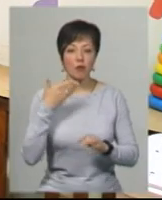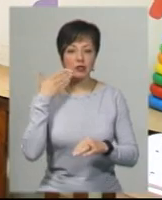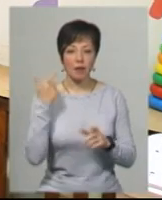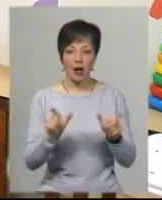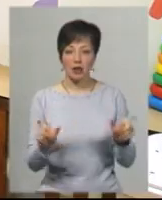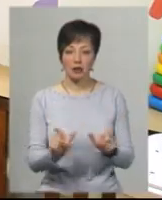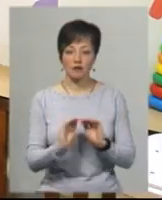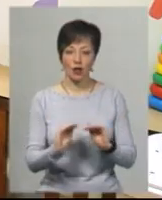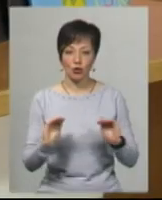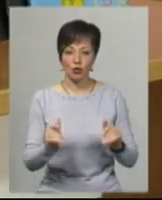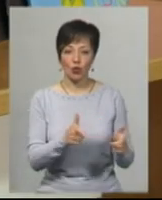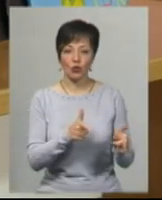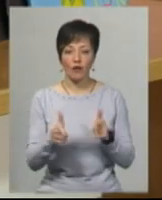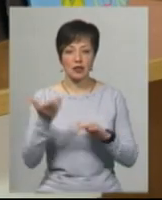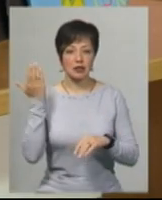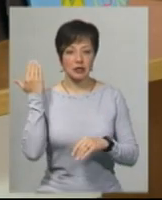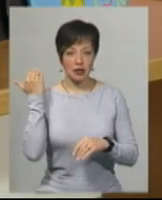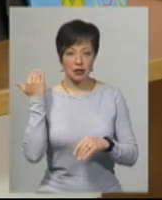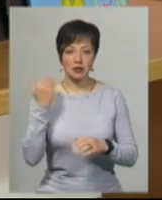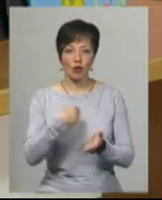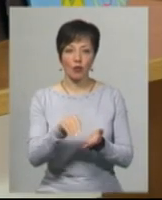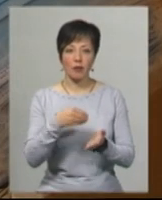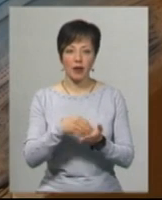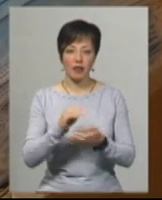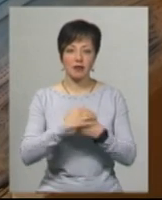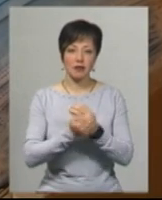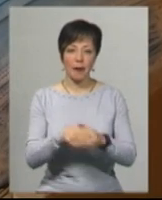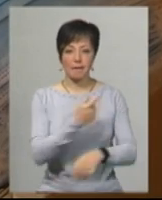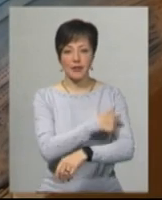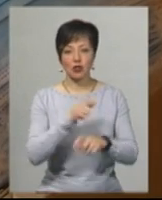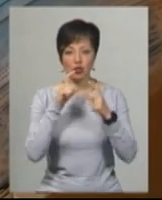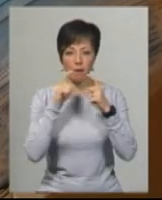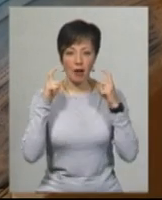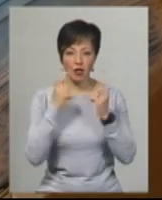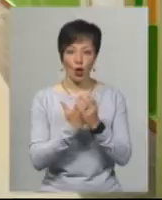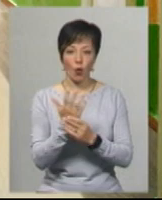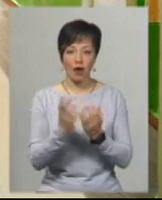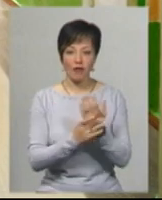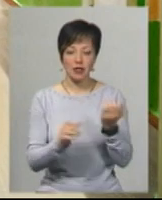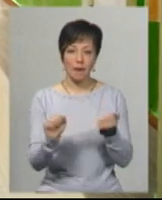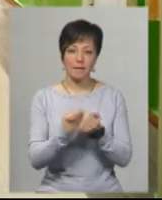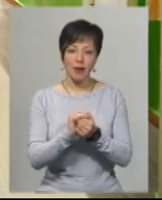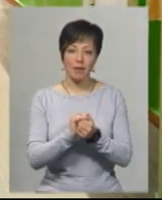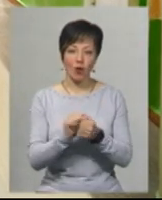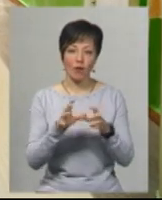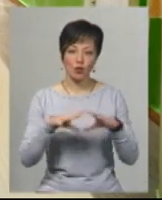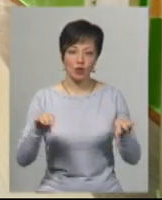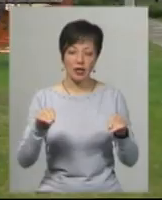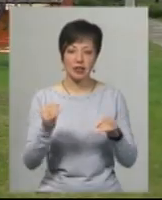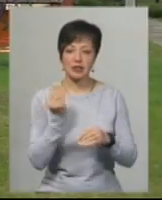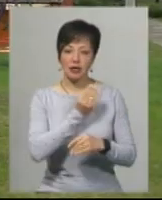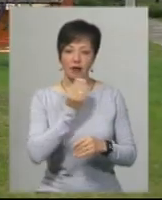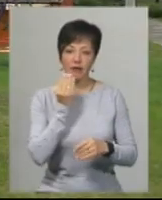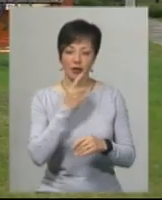садочку номер 29 готувалися заздалегідь. Закупили дезінфектори, медичні маски, рукавички, паперові рушники та серветки, каже